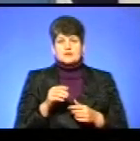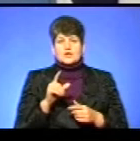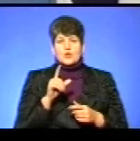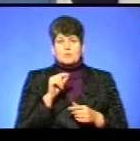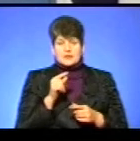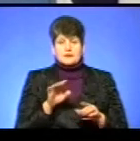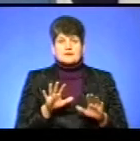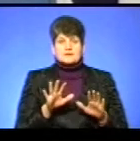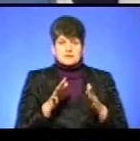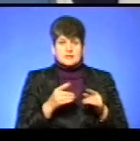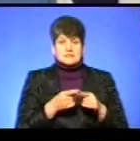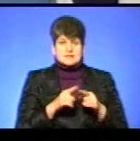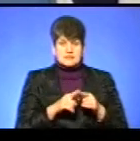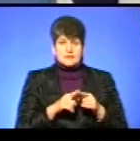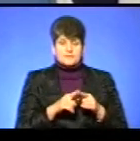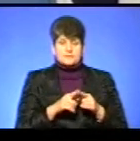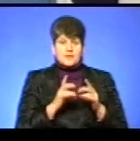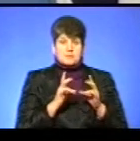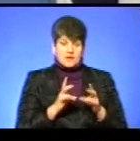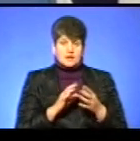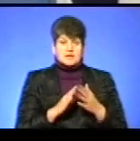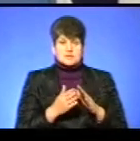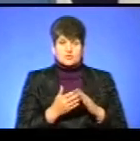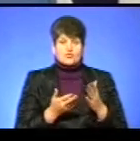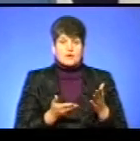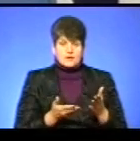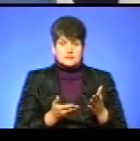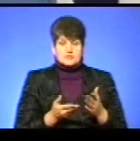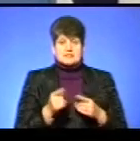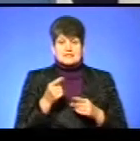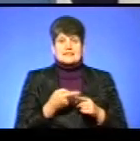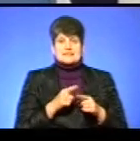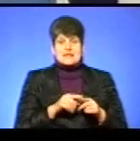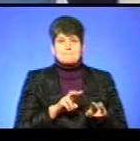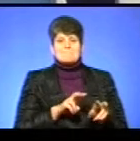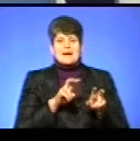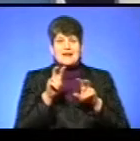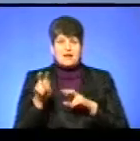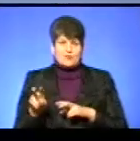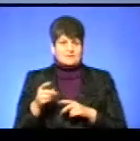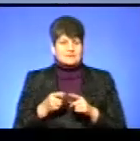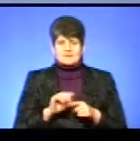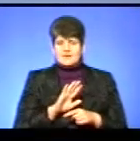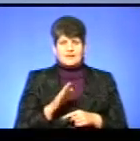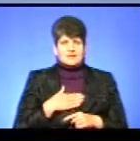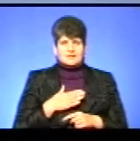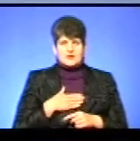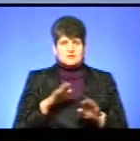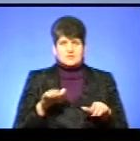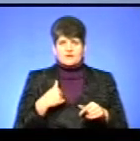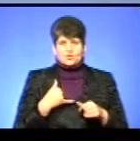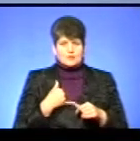яким сталася така прикра ситуація, сталася вона на перельотах. Це не наш птах, він у нас не